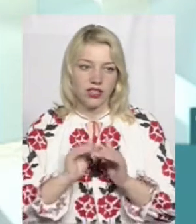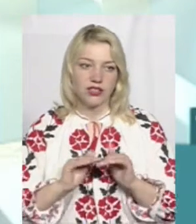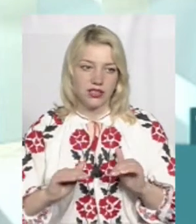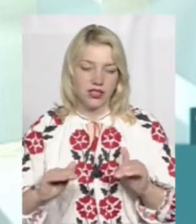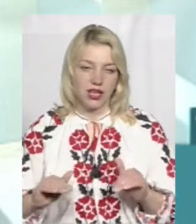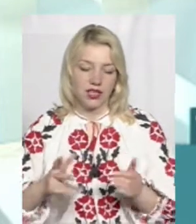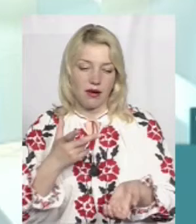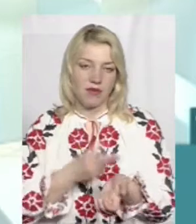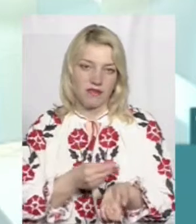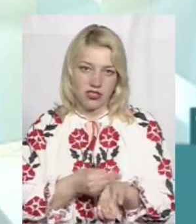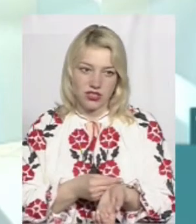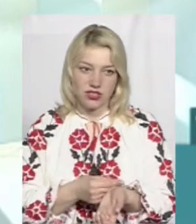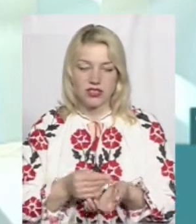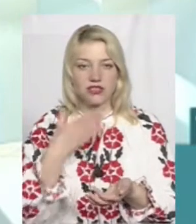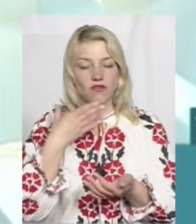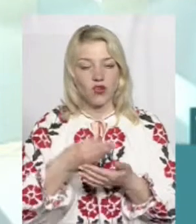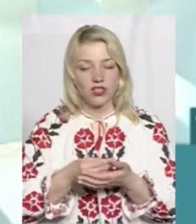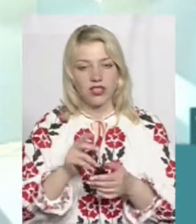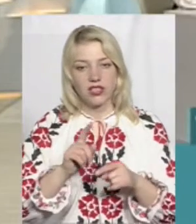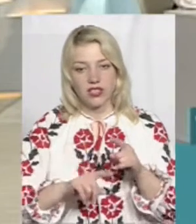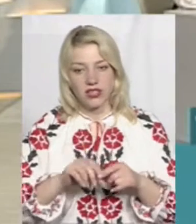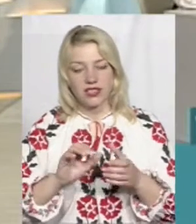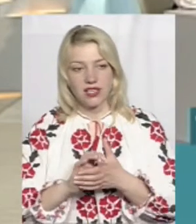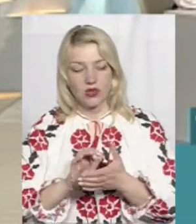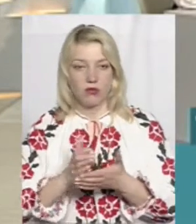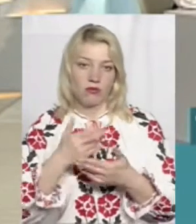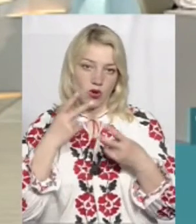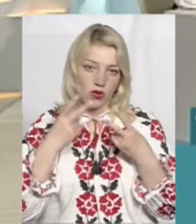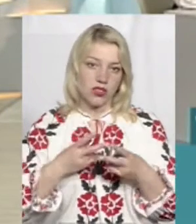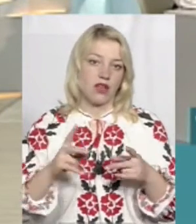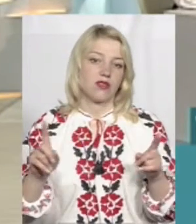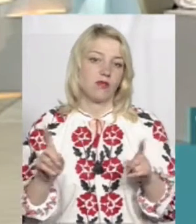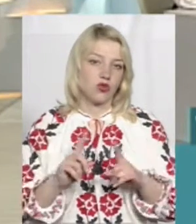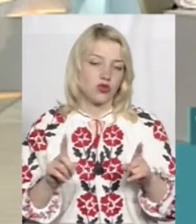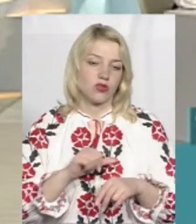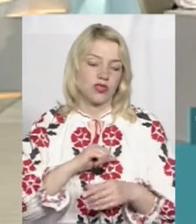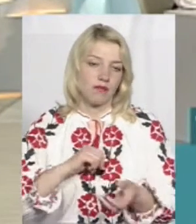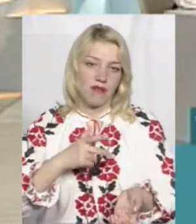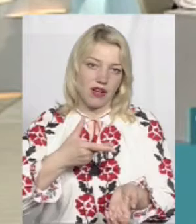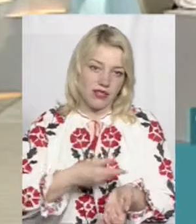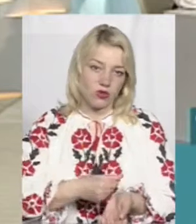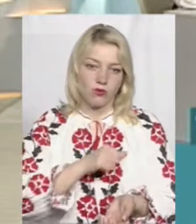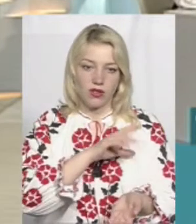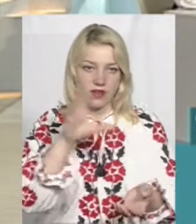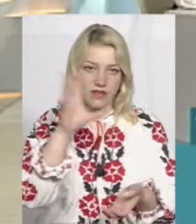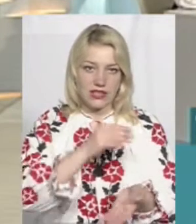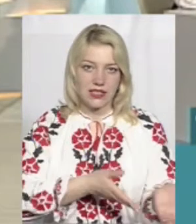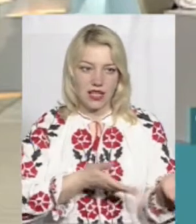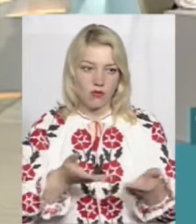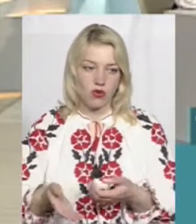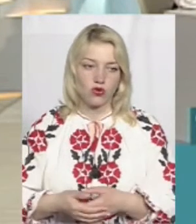дітей, на приході своїх рідних, знайомих, ми показуємо про те, що самі вакцинуємося і всіх запрошуємо.